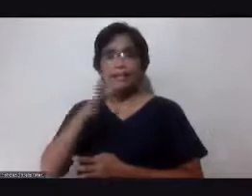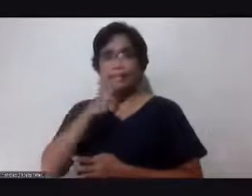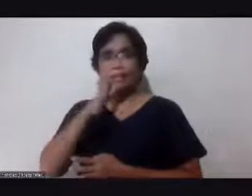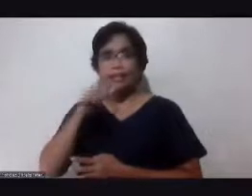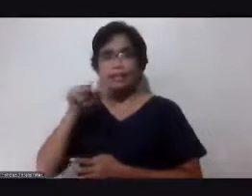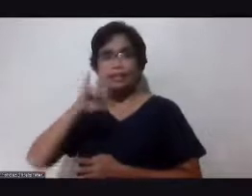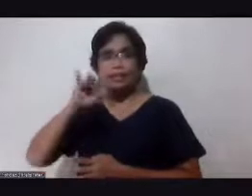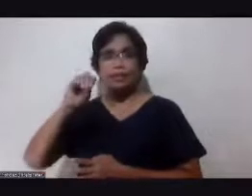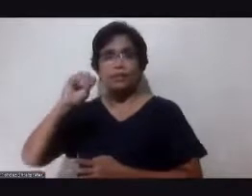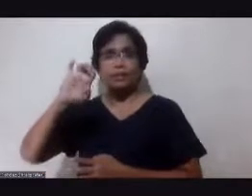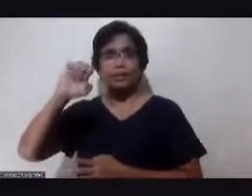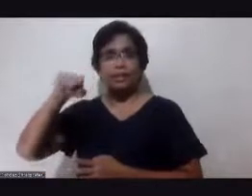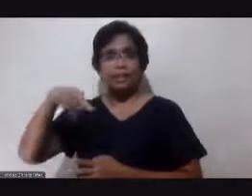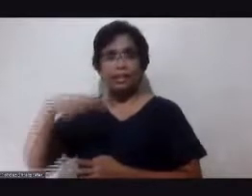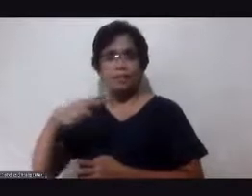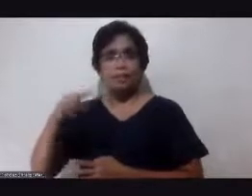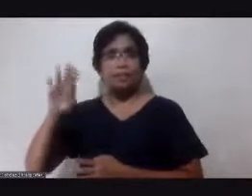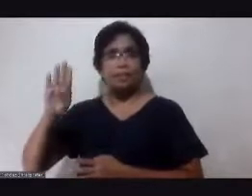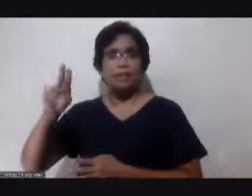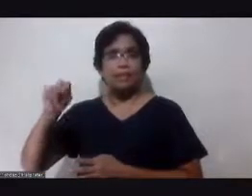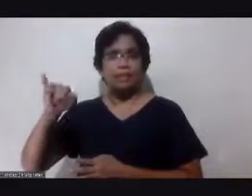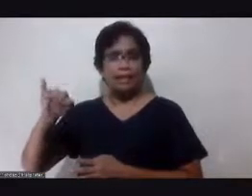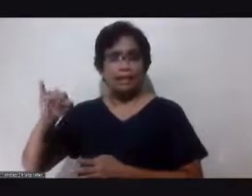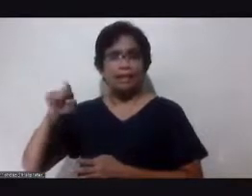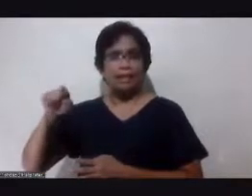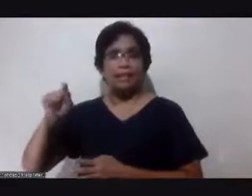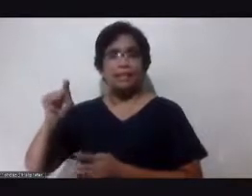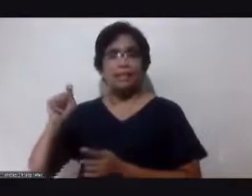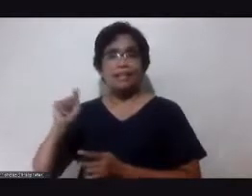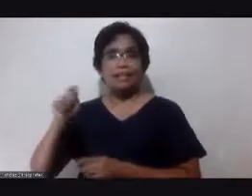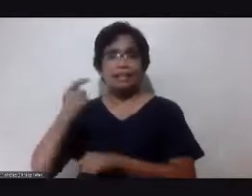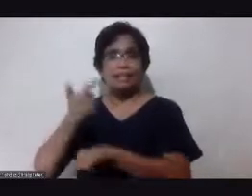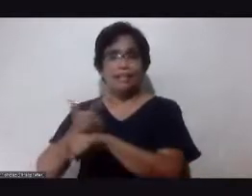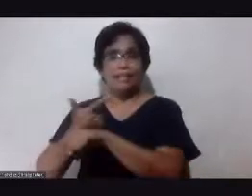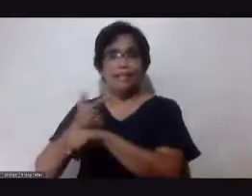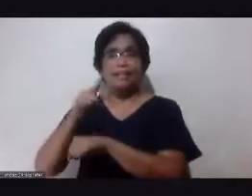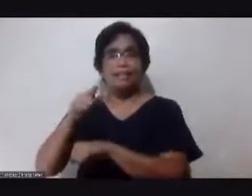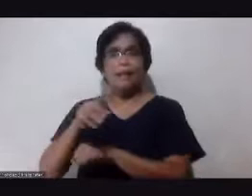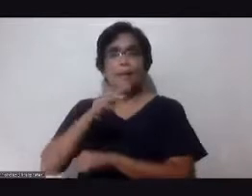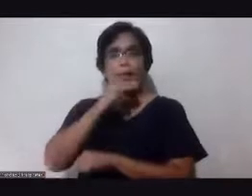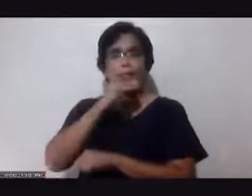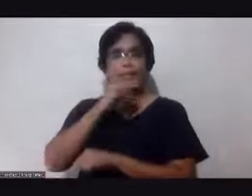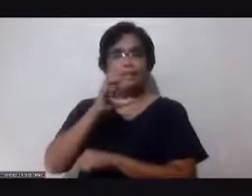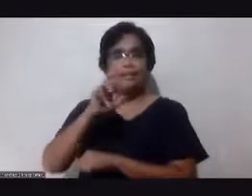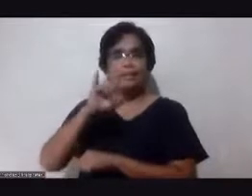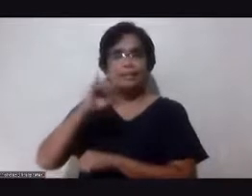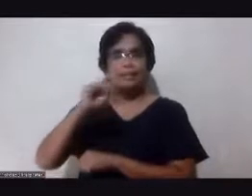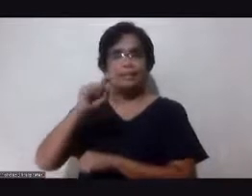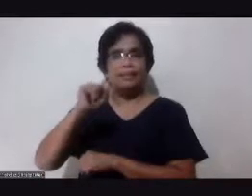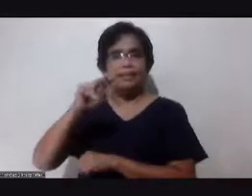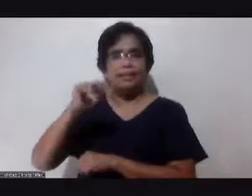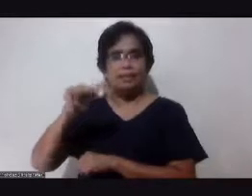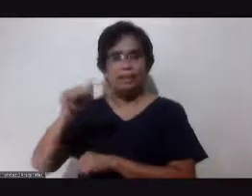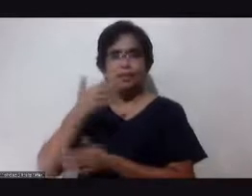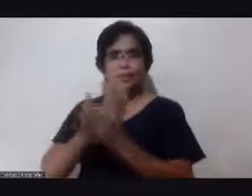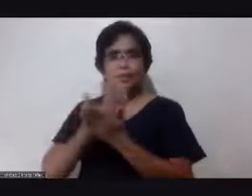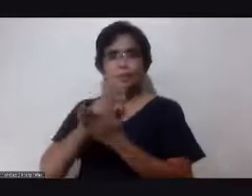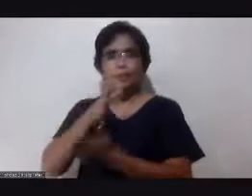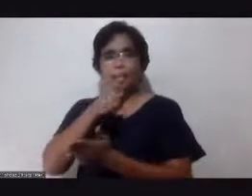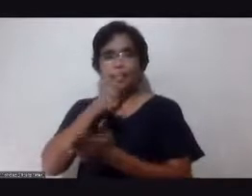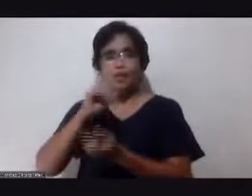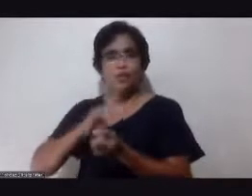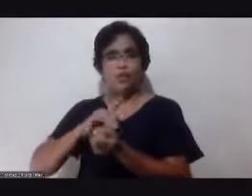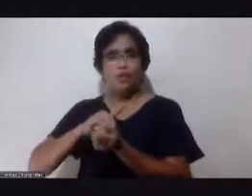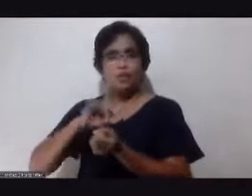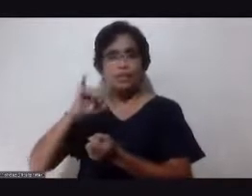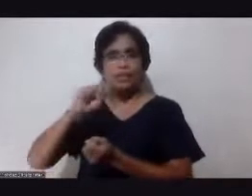BNI Taguig also. Good morning. si Mami Cristina Morales, ang mabuting ina, ni Dr. Isabelita Samaniego,